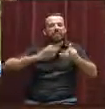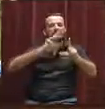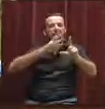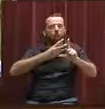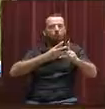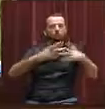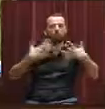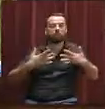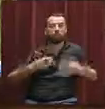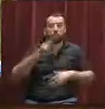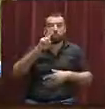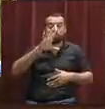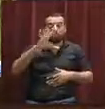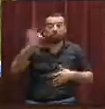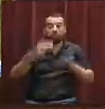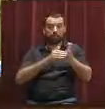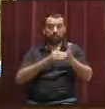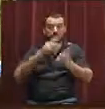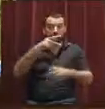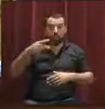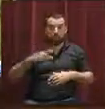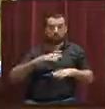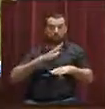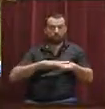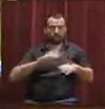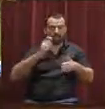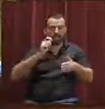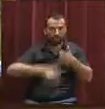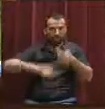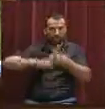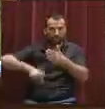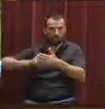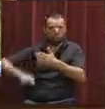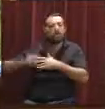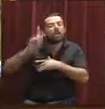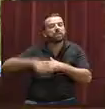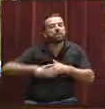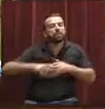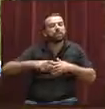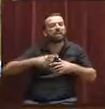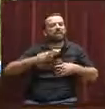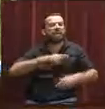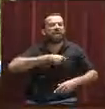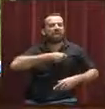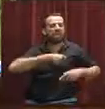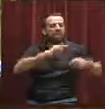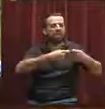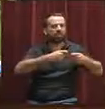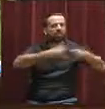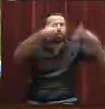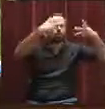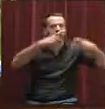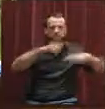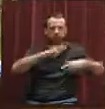i les més de 257.000 euros que s'han obert expedients a diferents immobiliaris per fer allò que no tocava. Per tant,